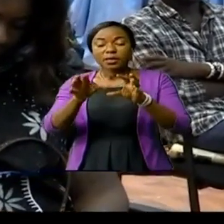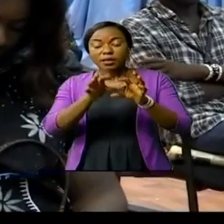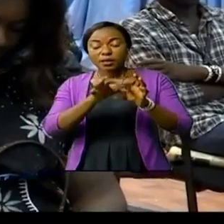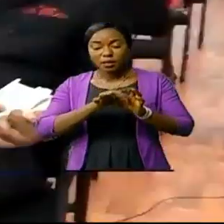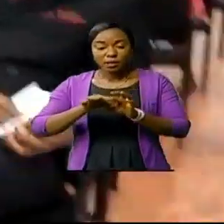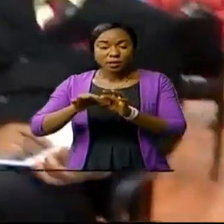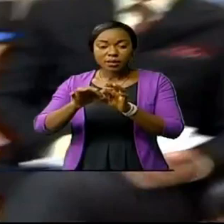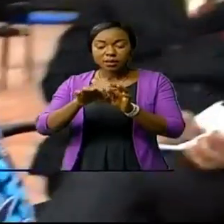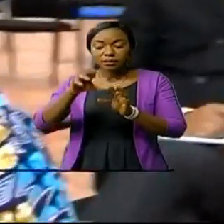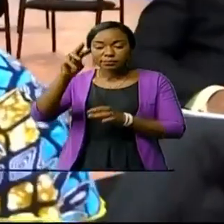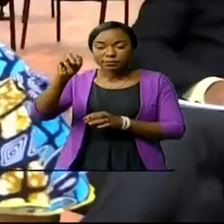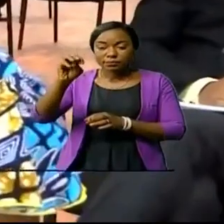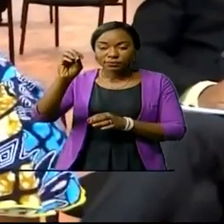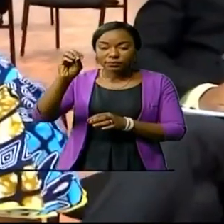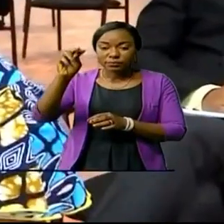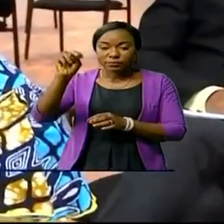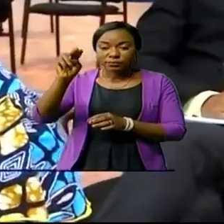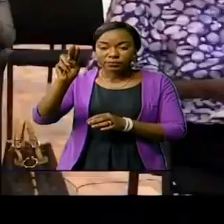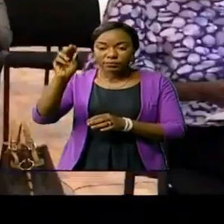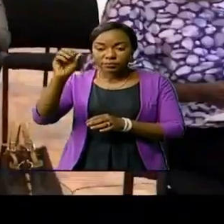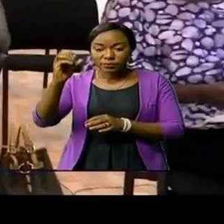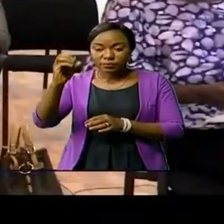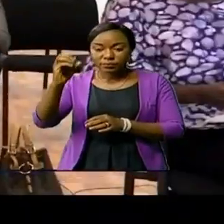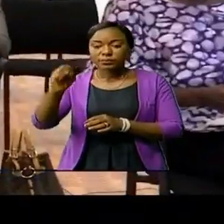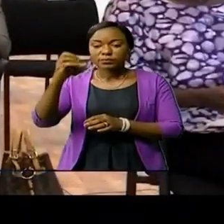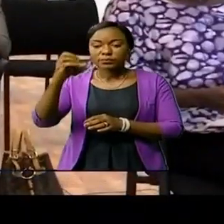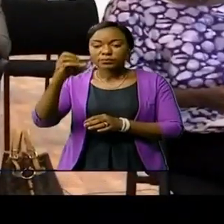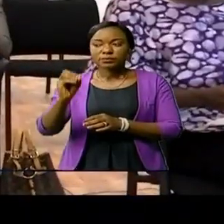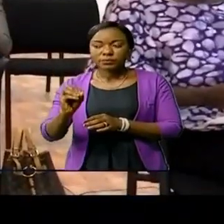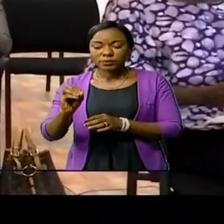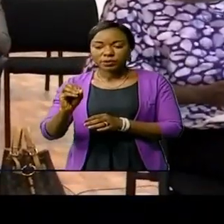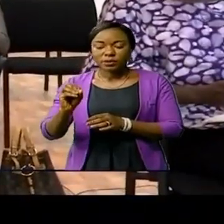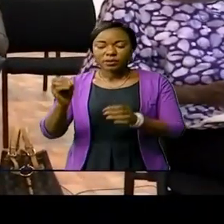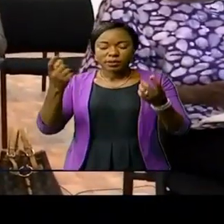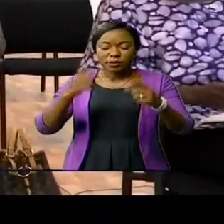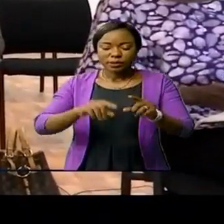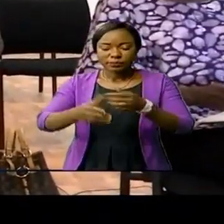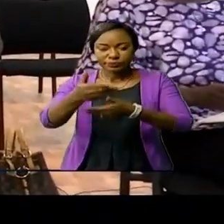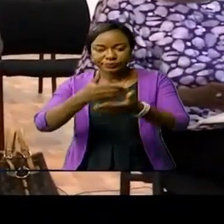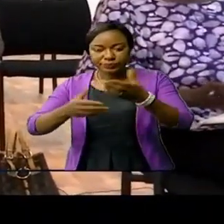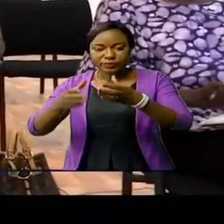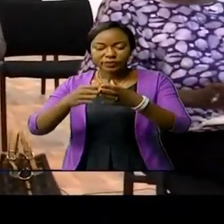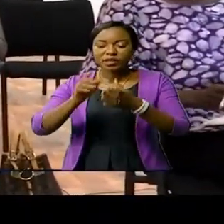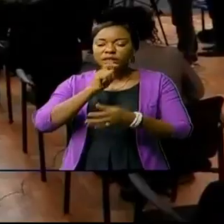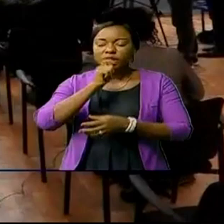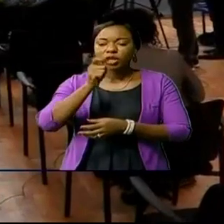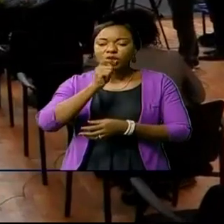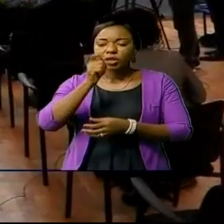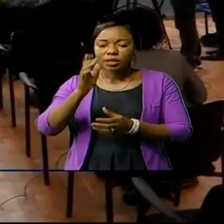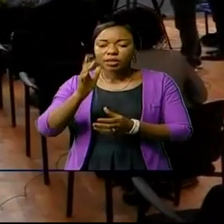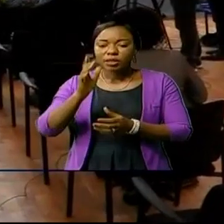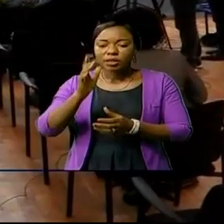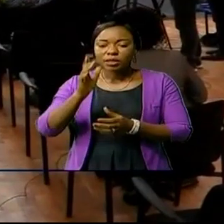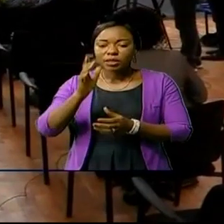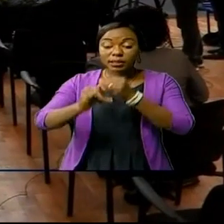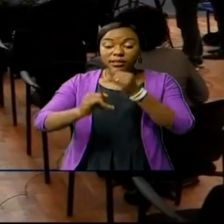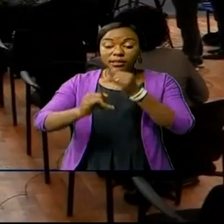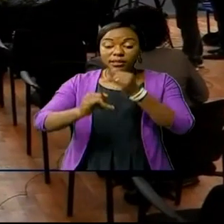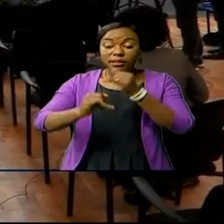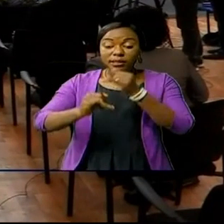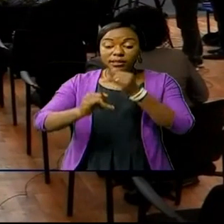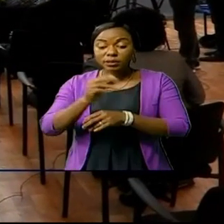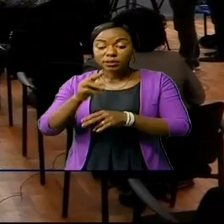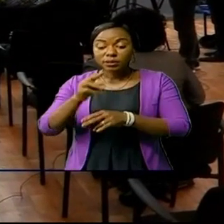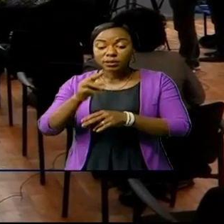les questions humanitaires et sécuritaires ont occupé une place de choix lors des échanges avec la presse nationale et internationale. Un éclairage a été